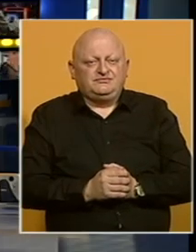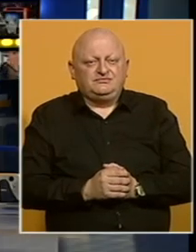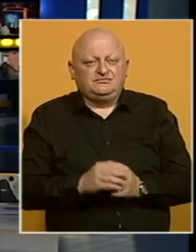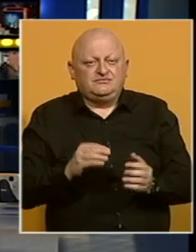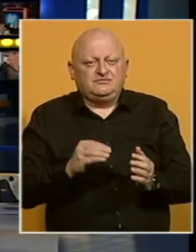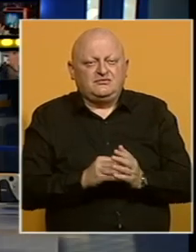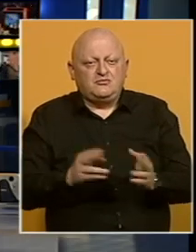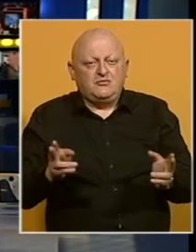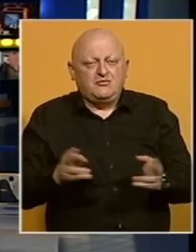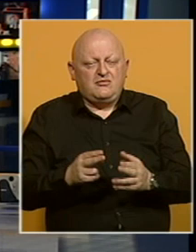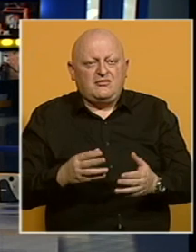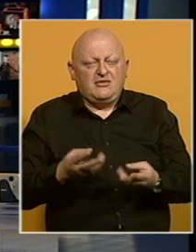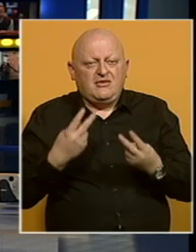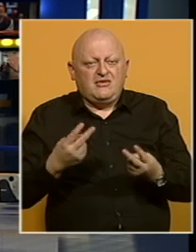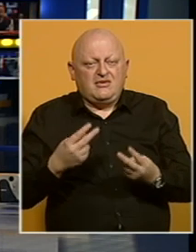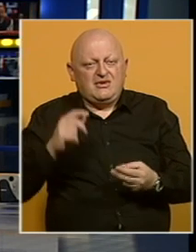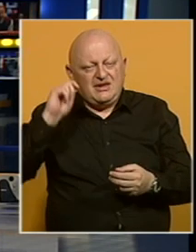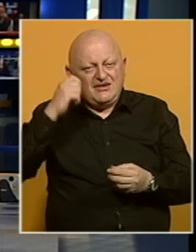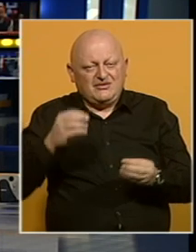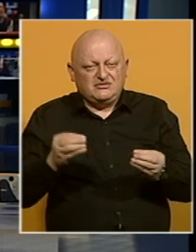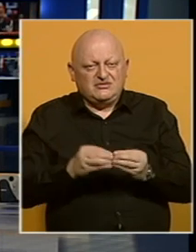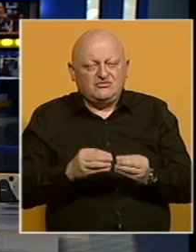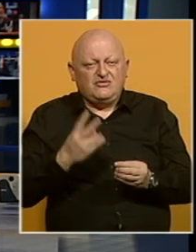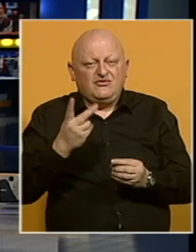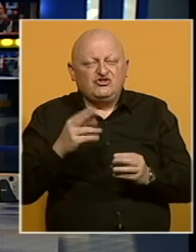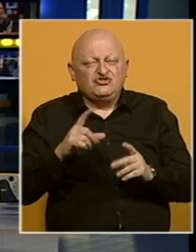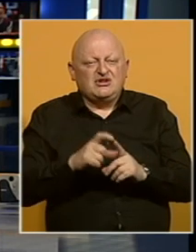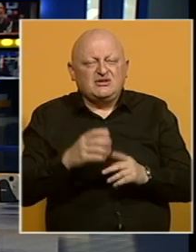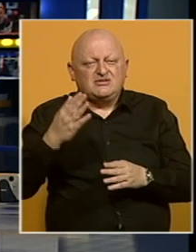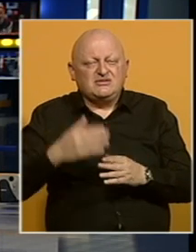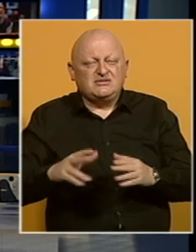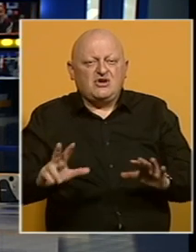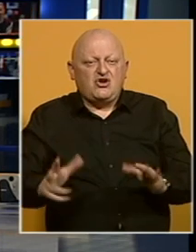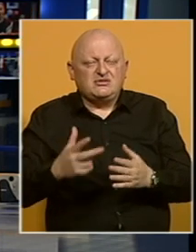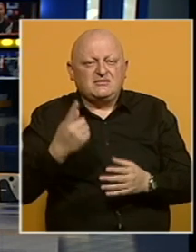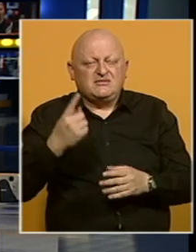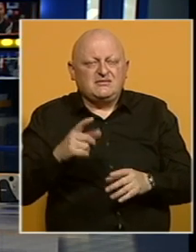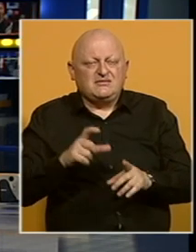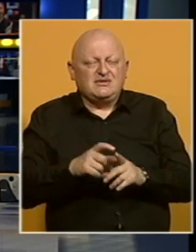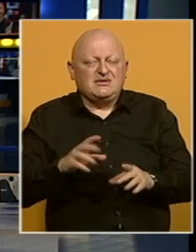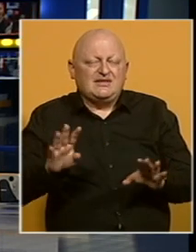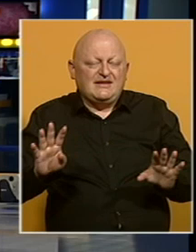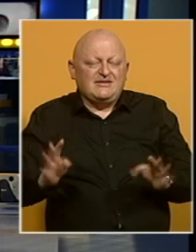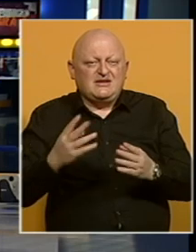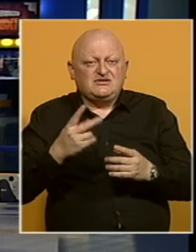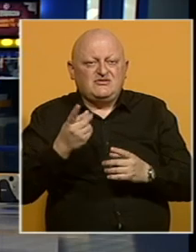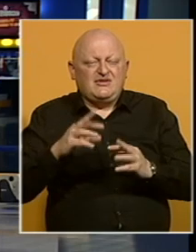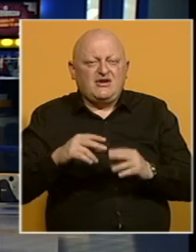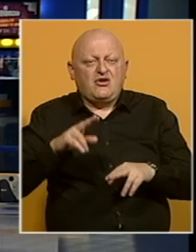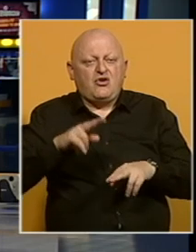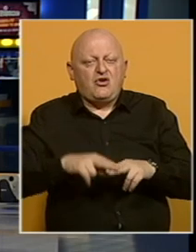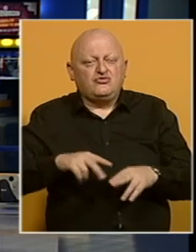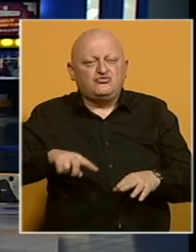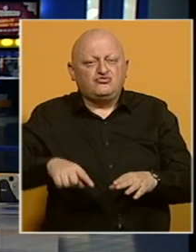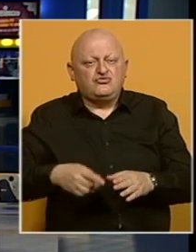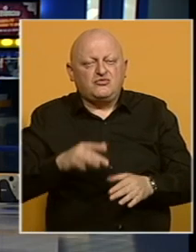Brojčano mala, ali izuzetno važna jevrejska zajednica u Višegradu s kraja 18. i prvih decenija 19. stoljeća ostavila je